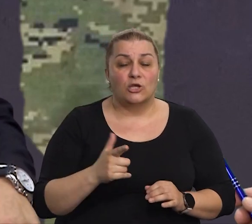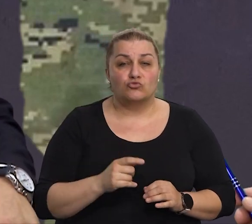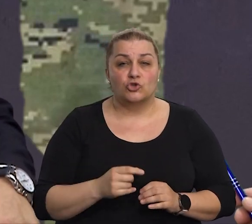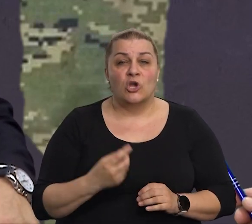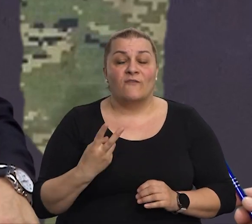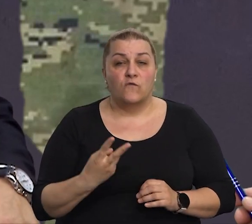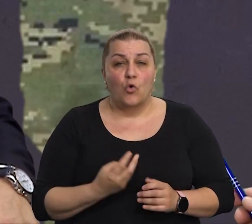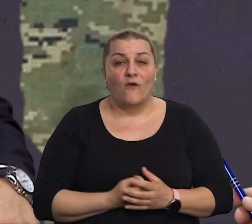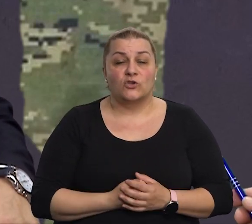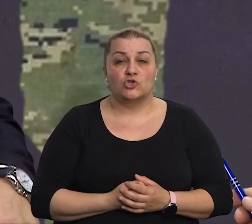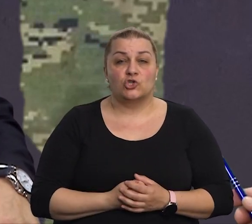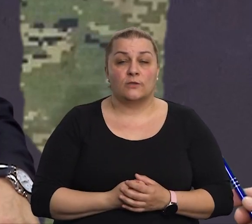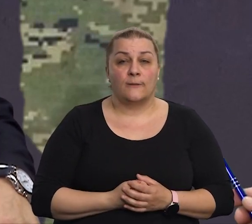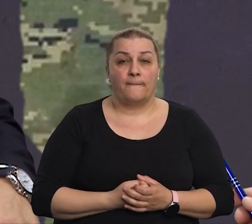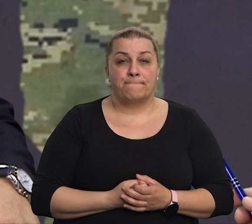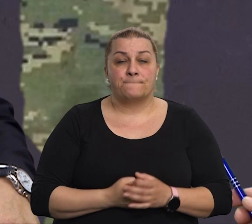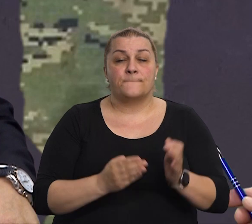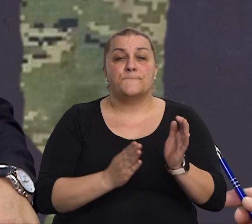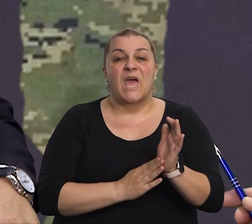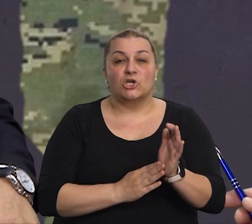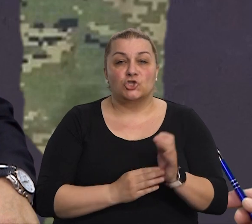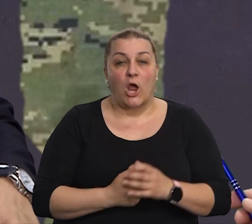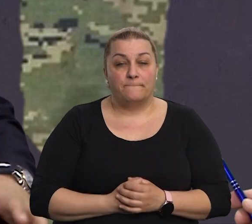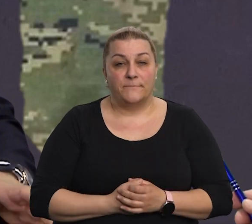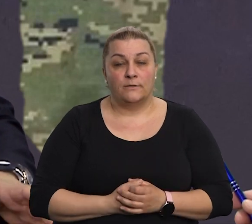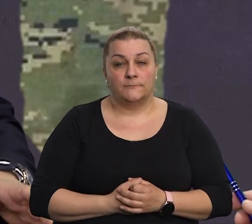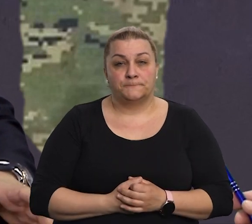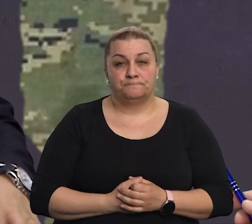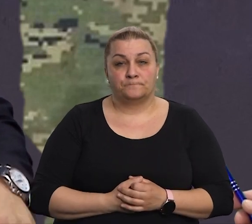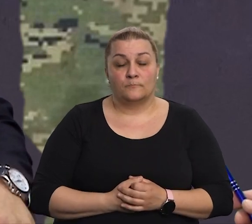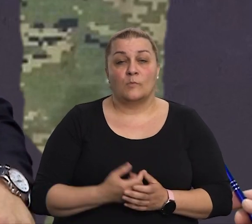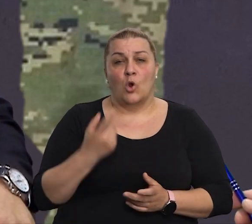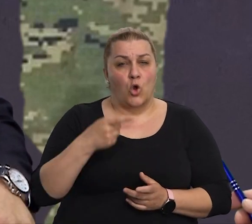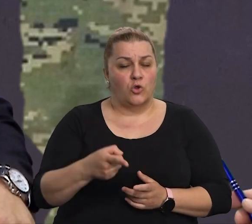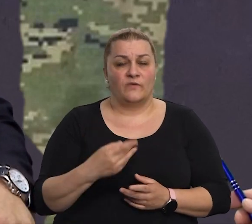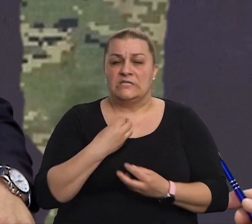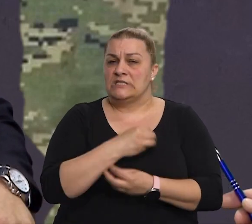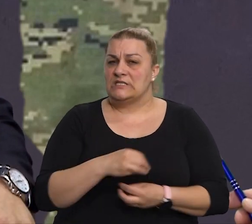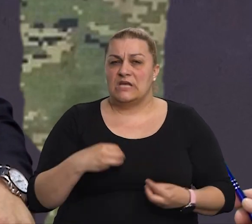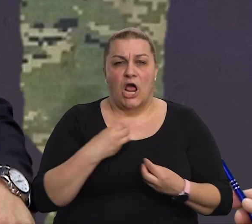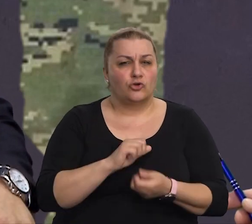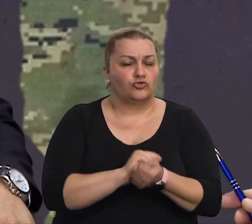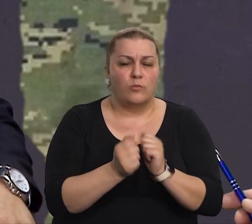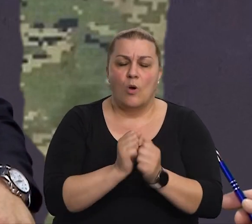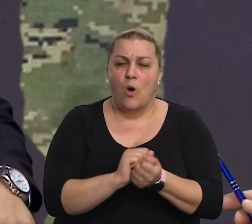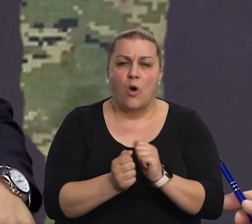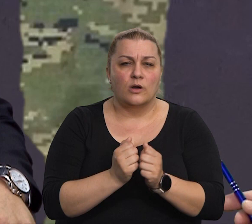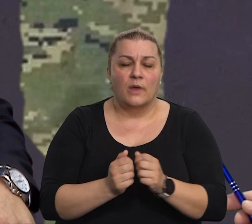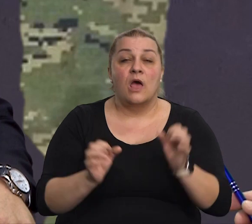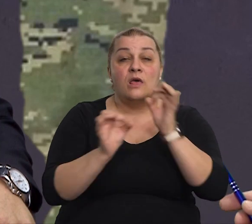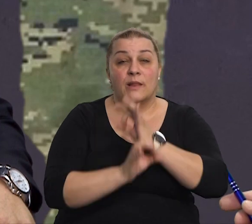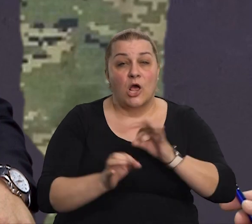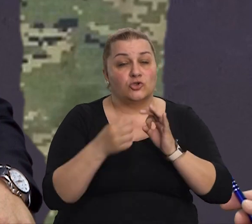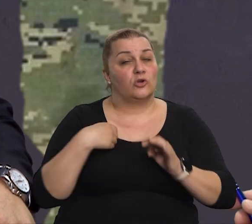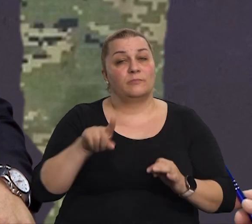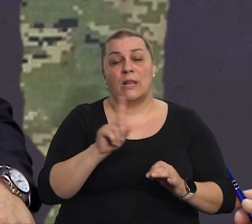Vukovic, Merčep, od te silnine borbi nažalost nismo bili